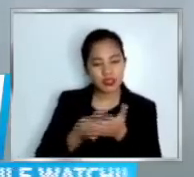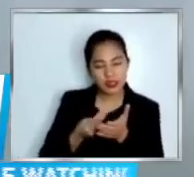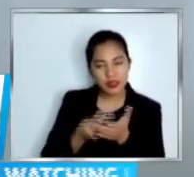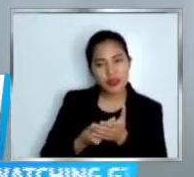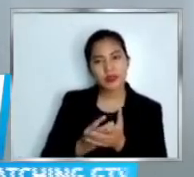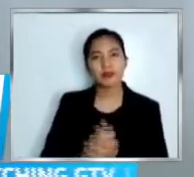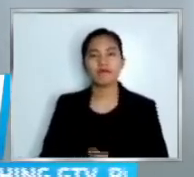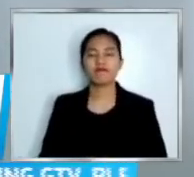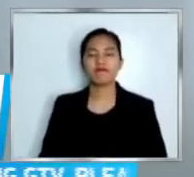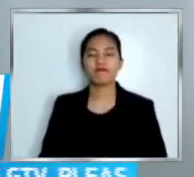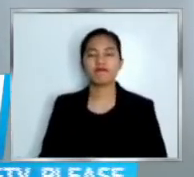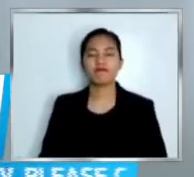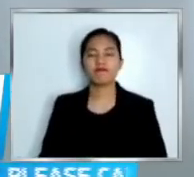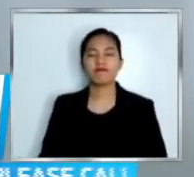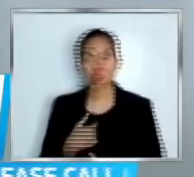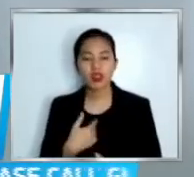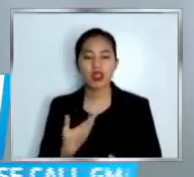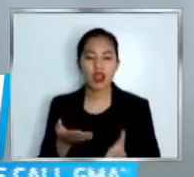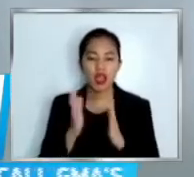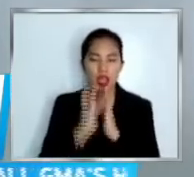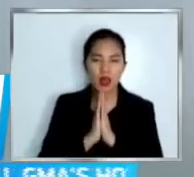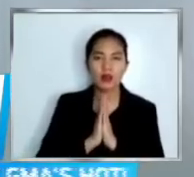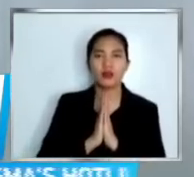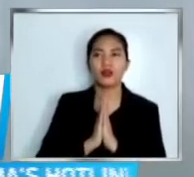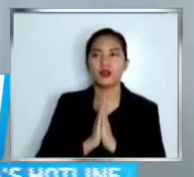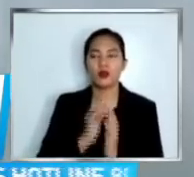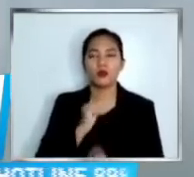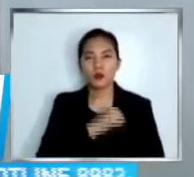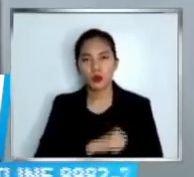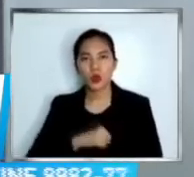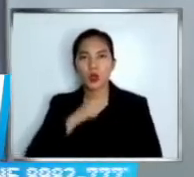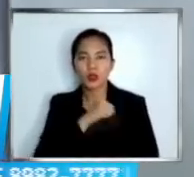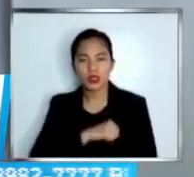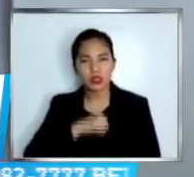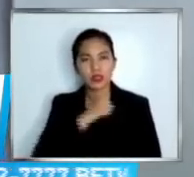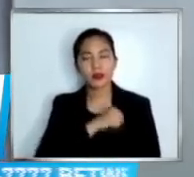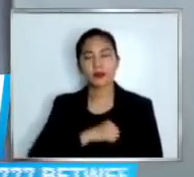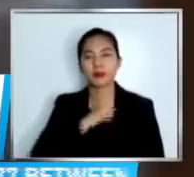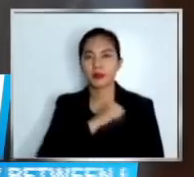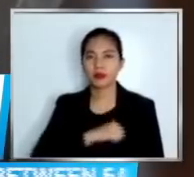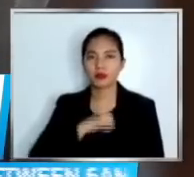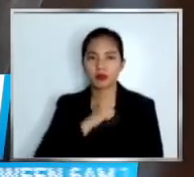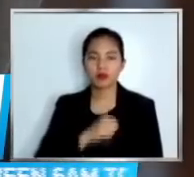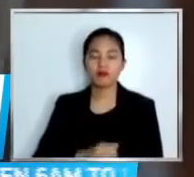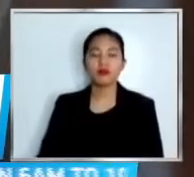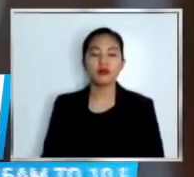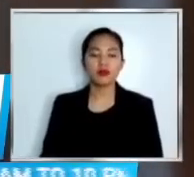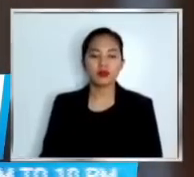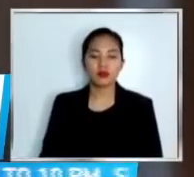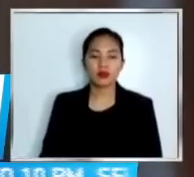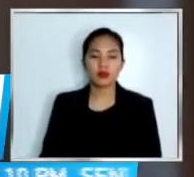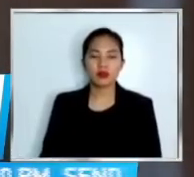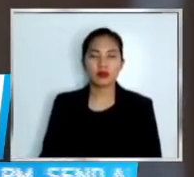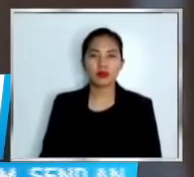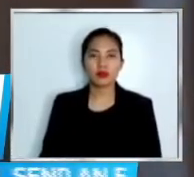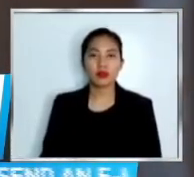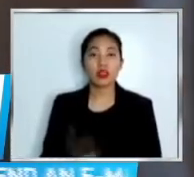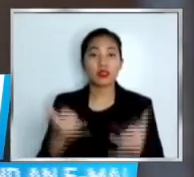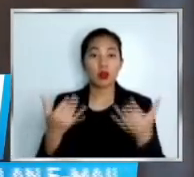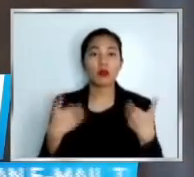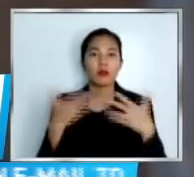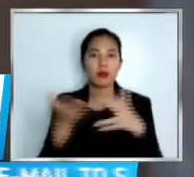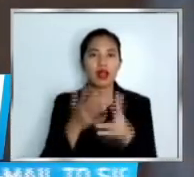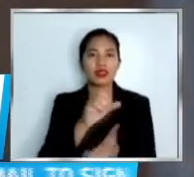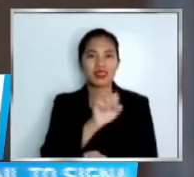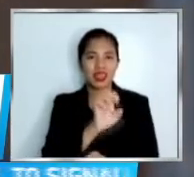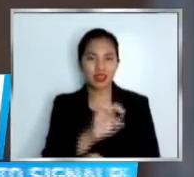Humihingi po ako ng kapatawaran doon sa nagawa ko. Nakaarap sa reklamong rubber extortion at